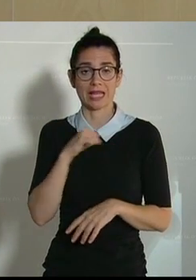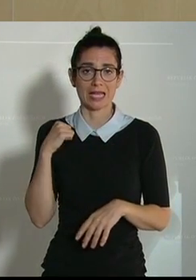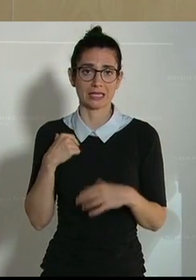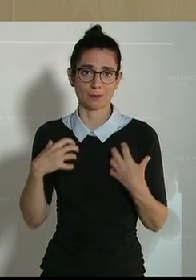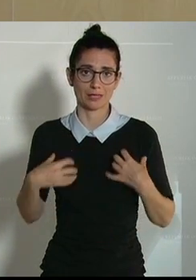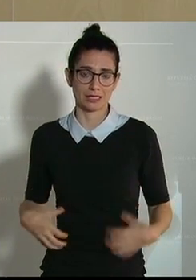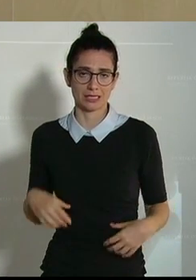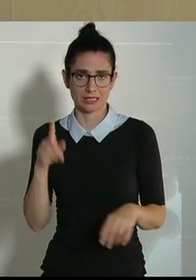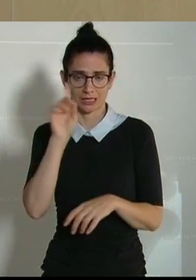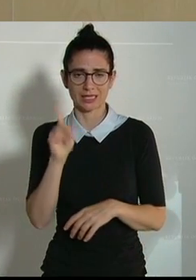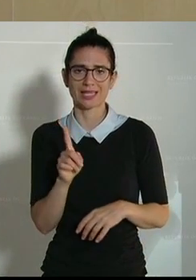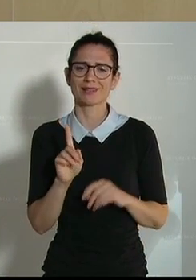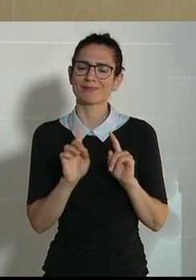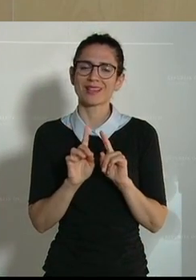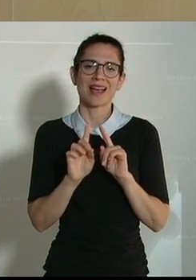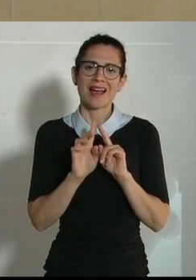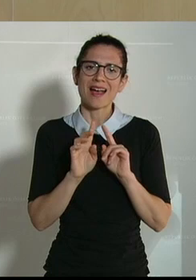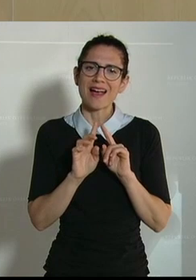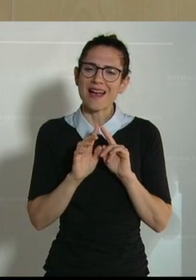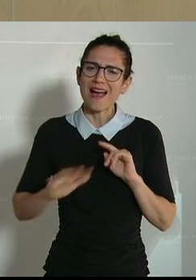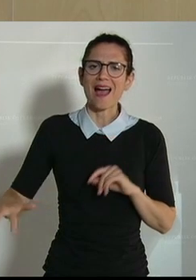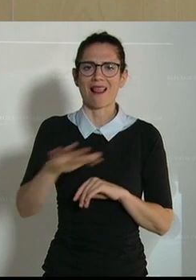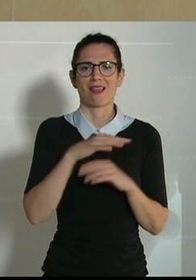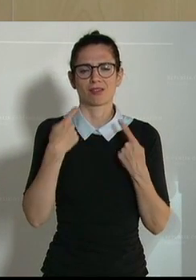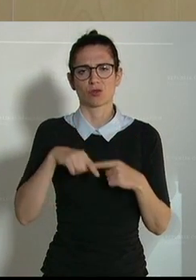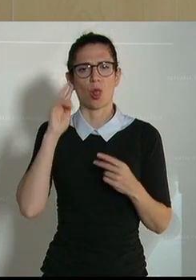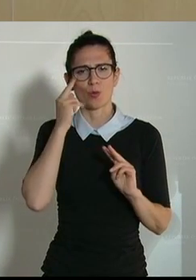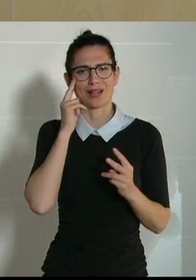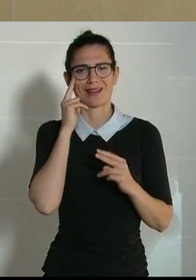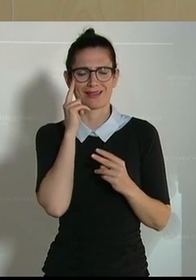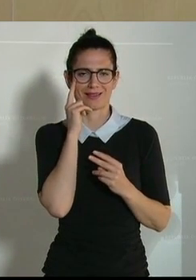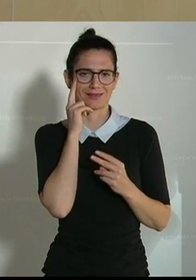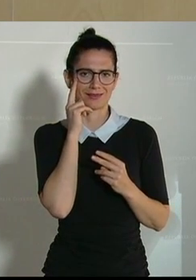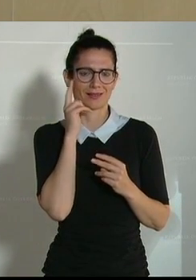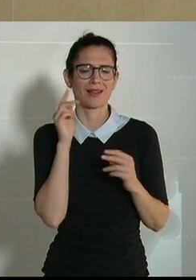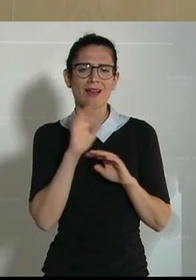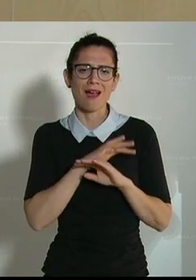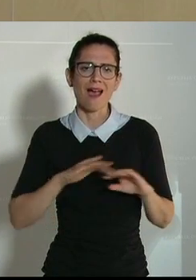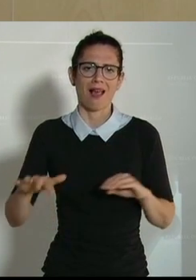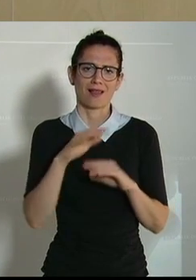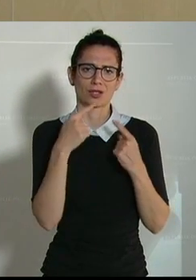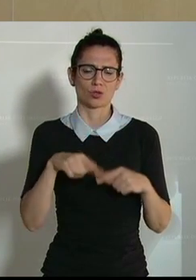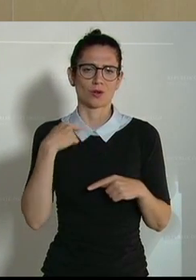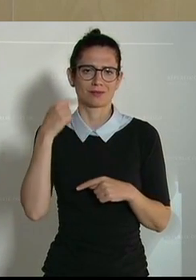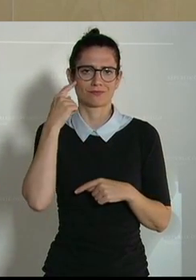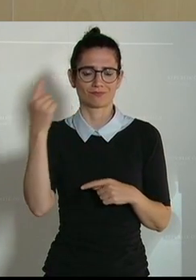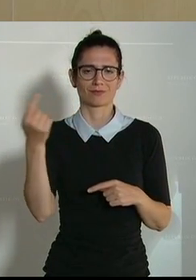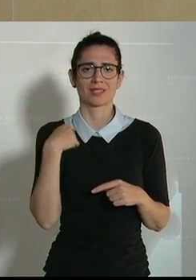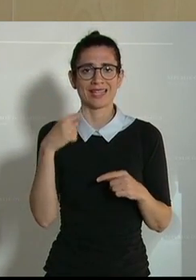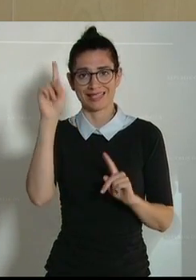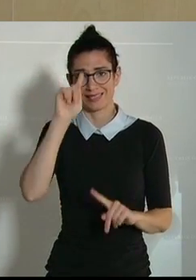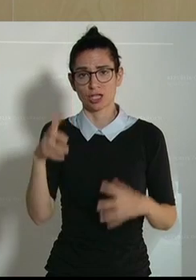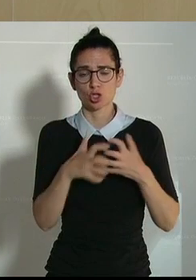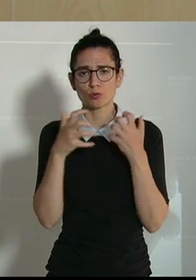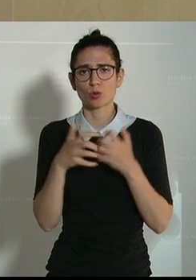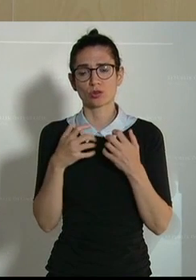besorgt. Nein, vielmehr sollte es uns alle zum Nachdenken anregen, denn immerhin zählen tierische Produkte